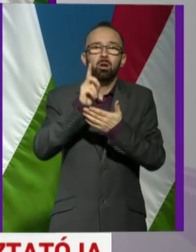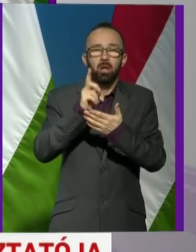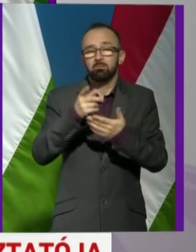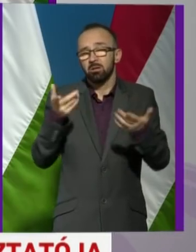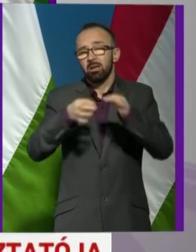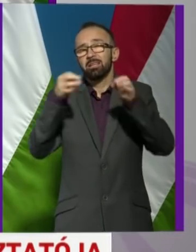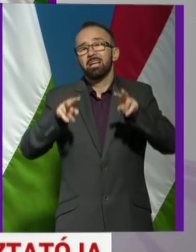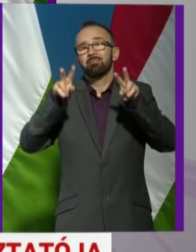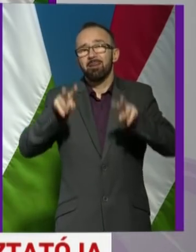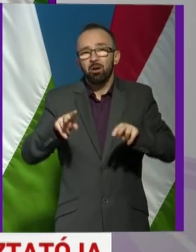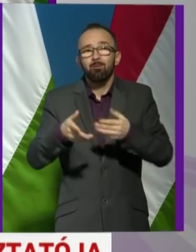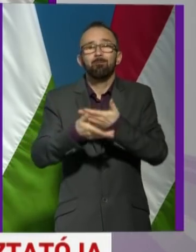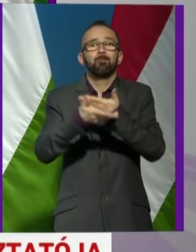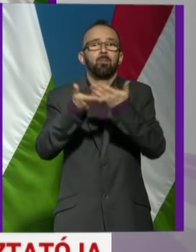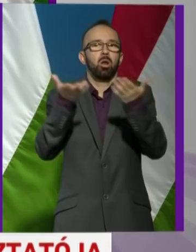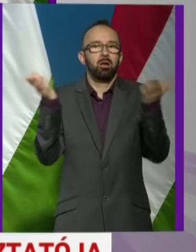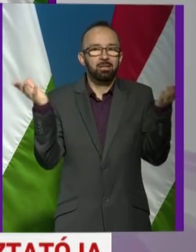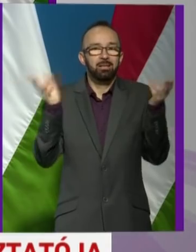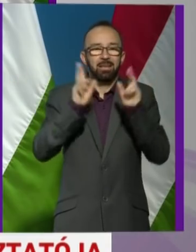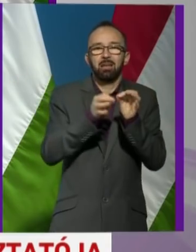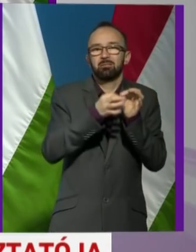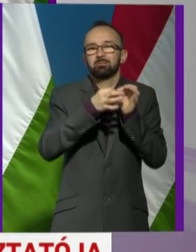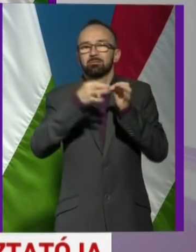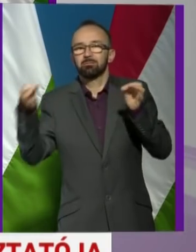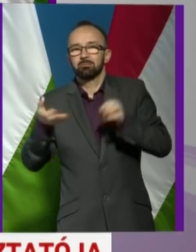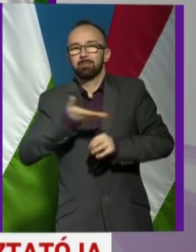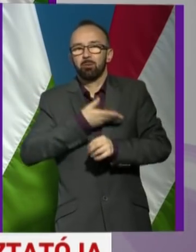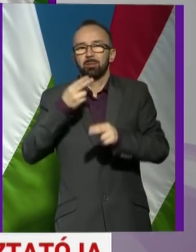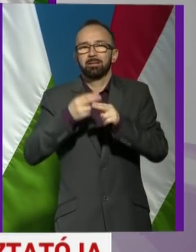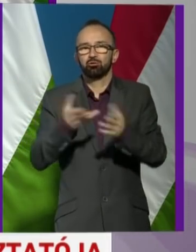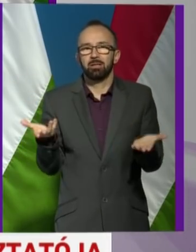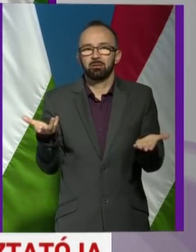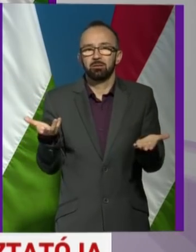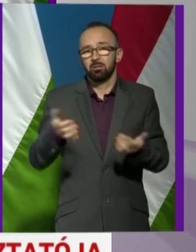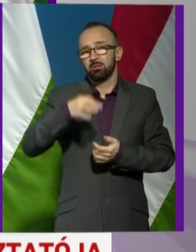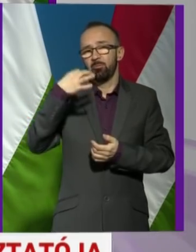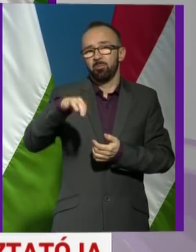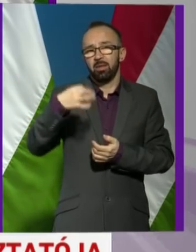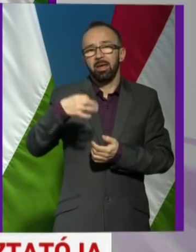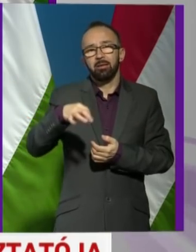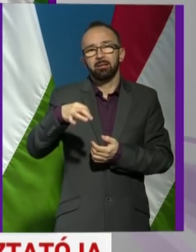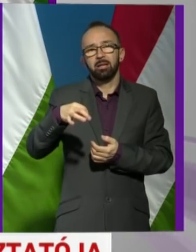nyilvánvalóan valakinek át kellett adni a betegséget. Egyedüli